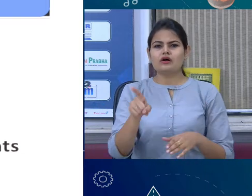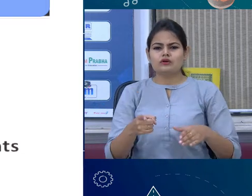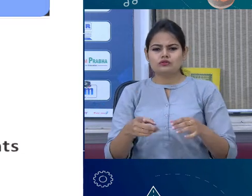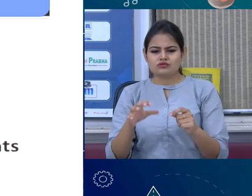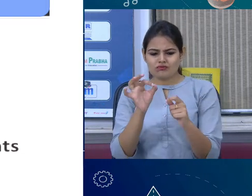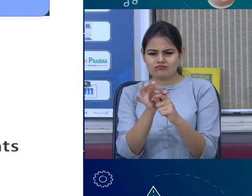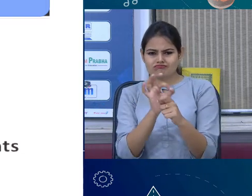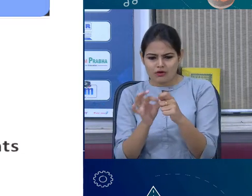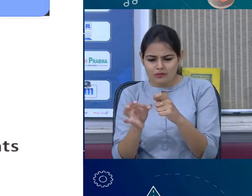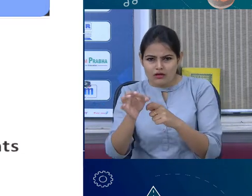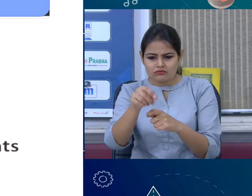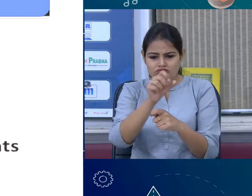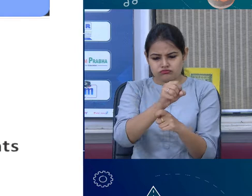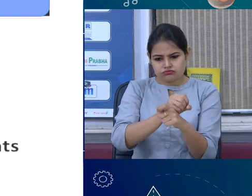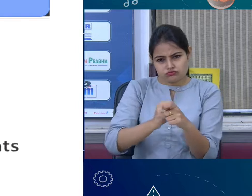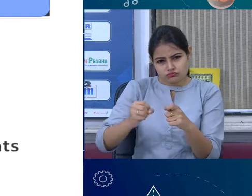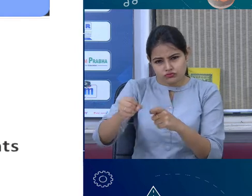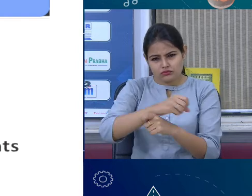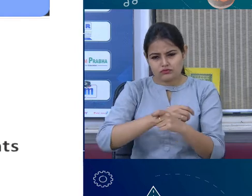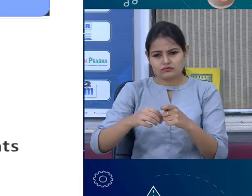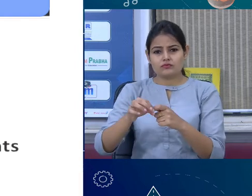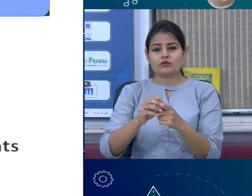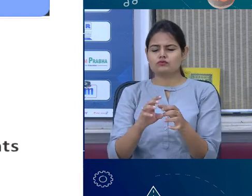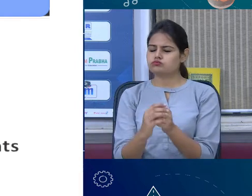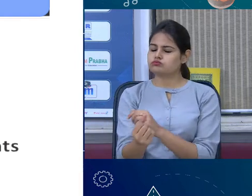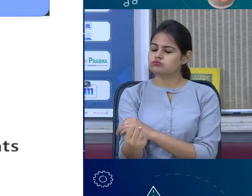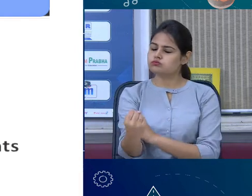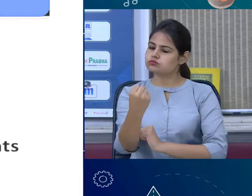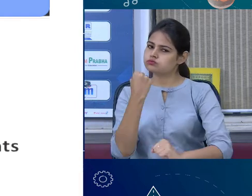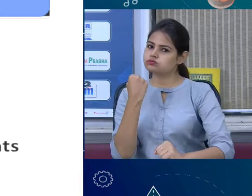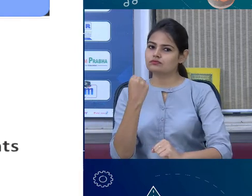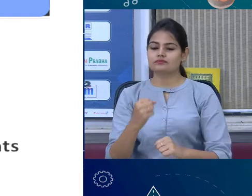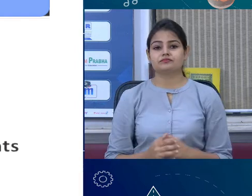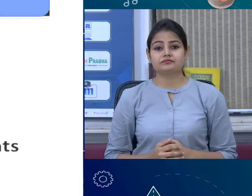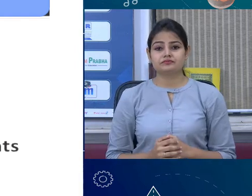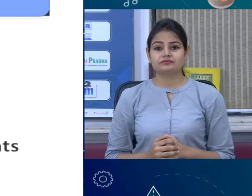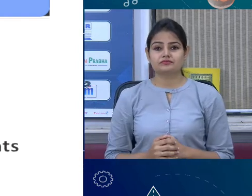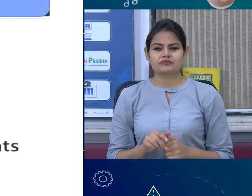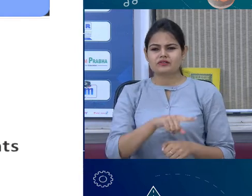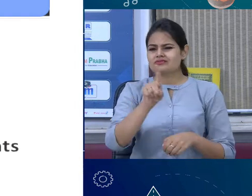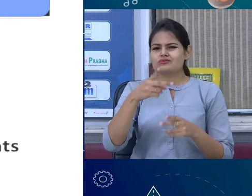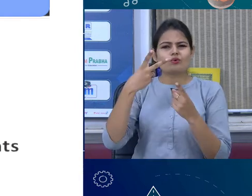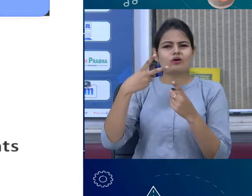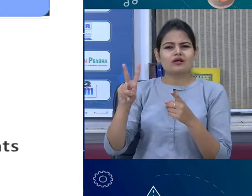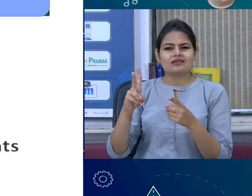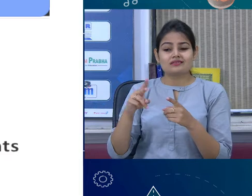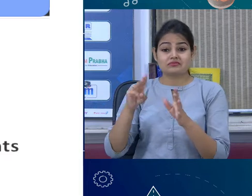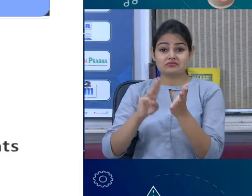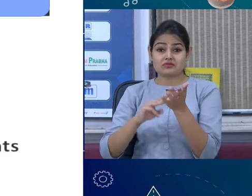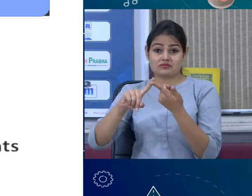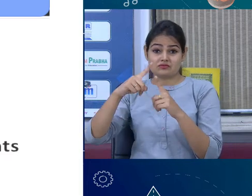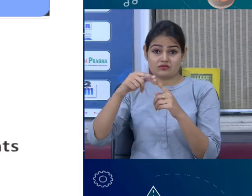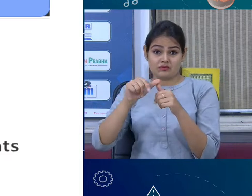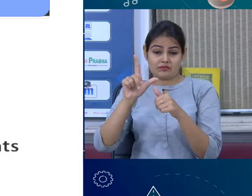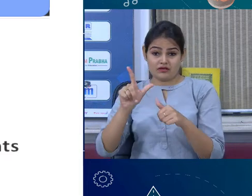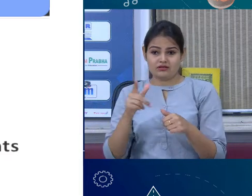very strong you see what you say iron and other thing other metals copper they are very strong so we see